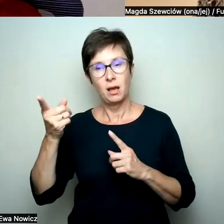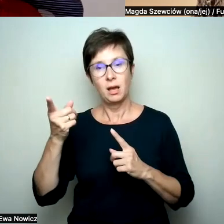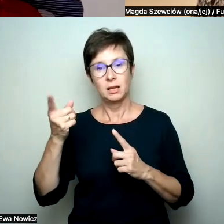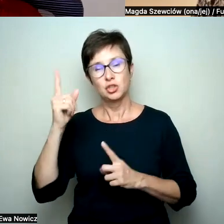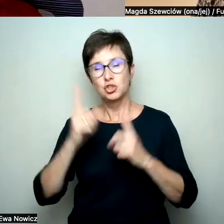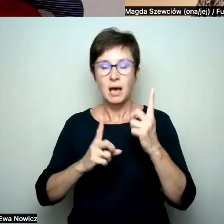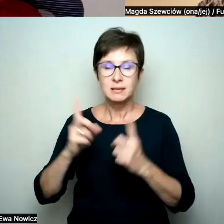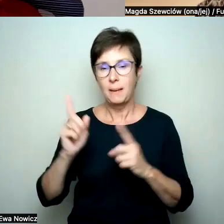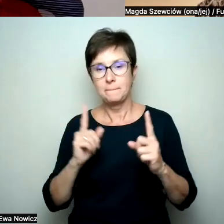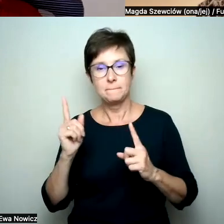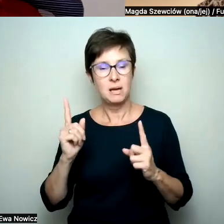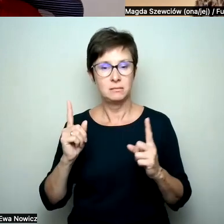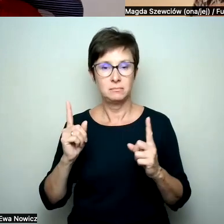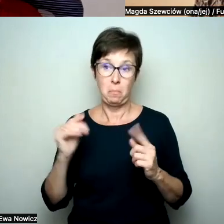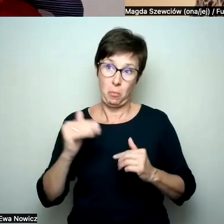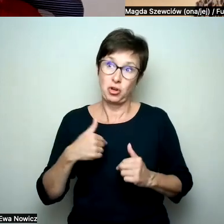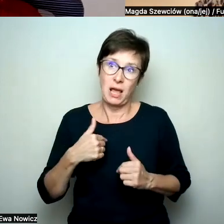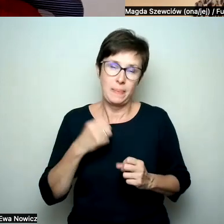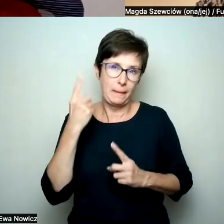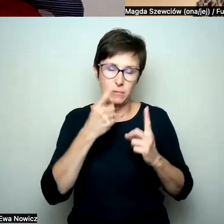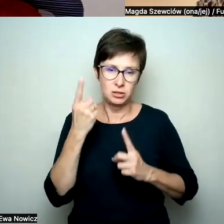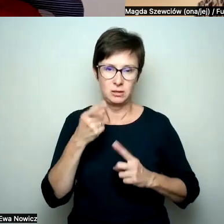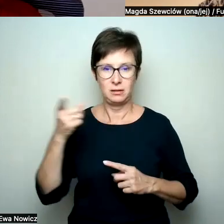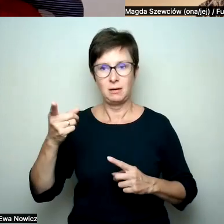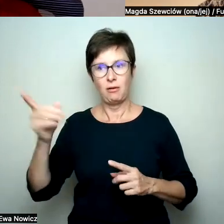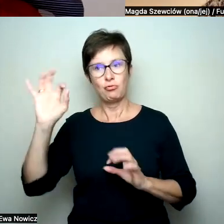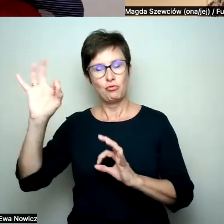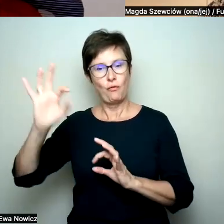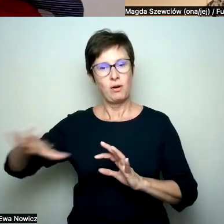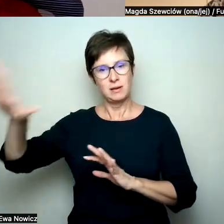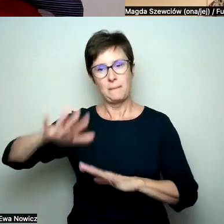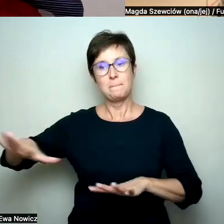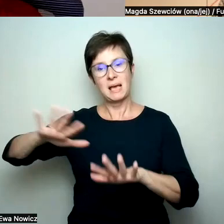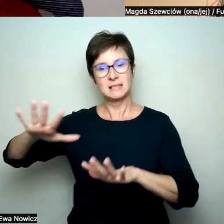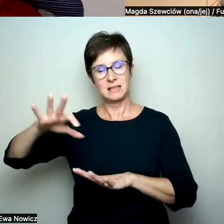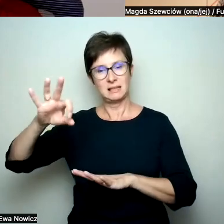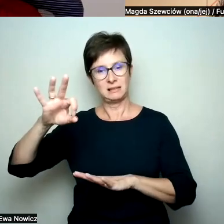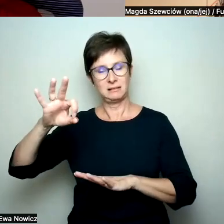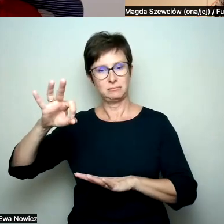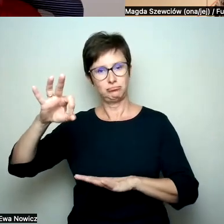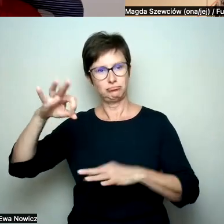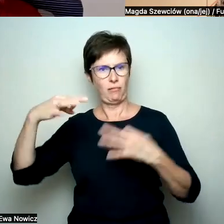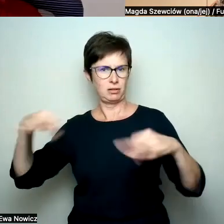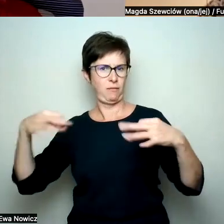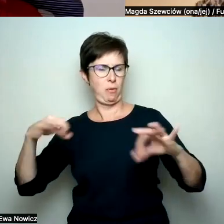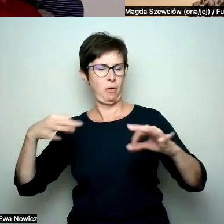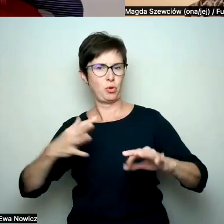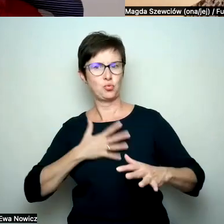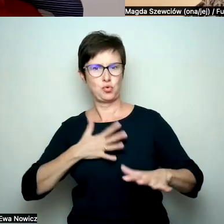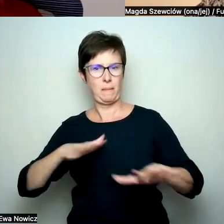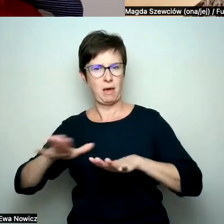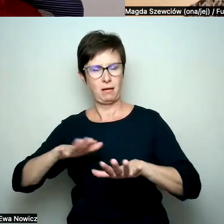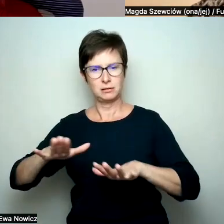czasami, może to jest moje założenie, komfortowego jednak miejsca w systemie społecznym, nagle